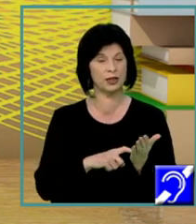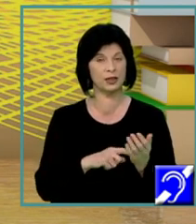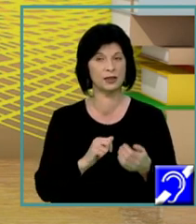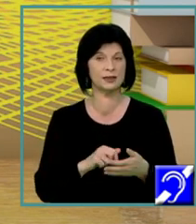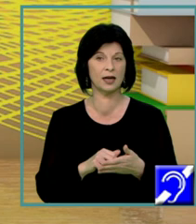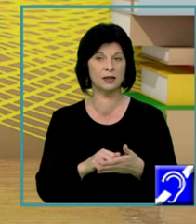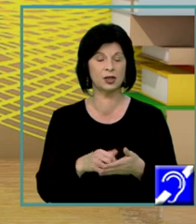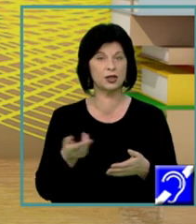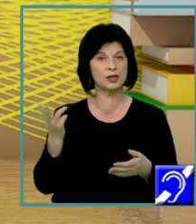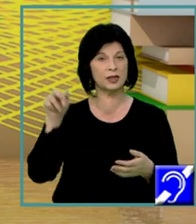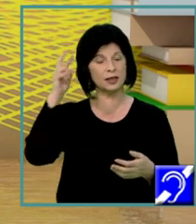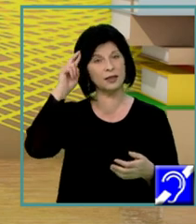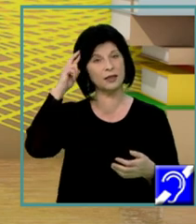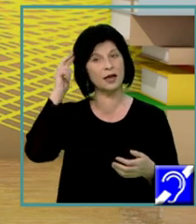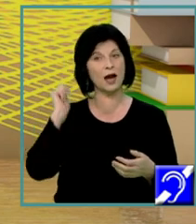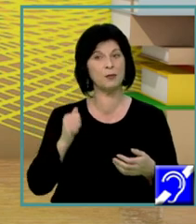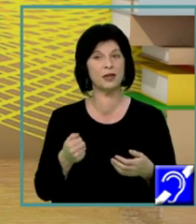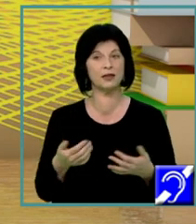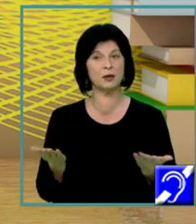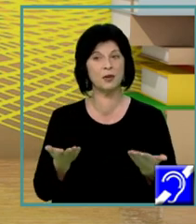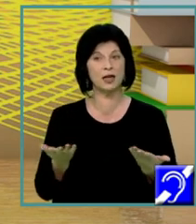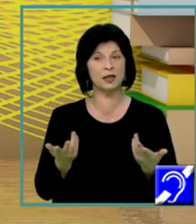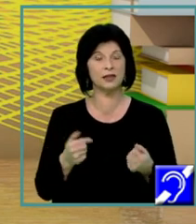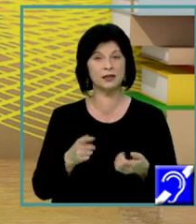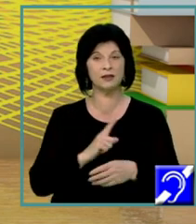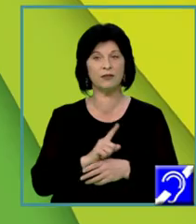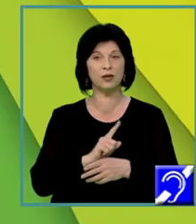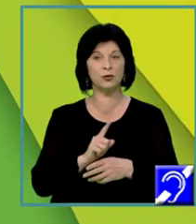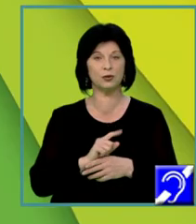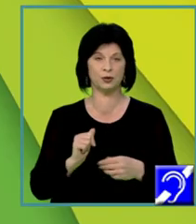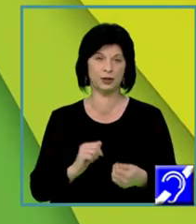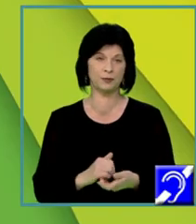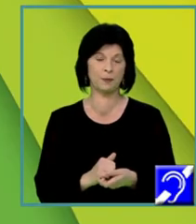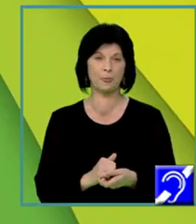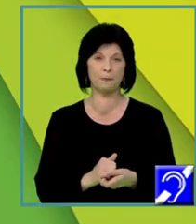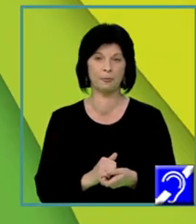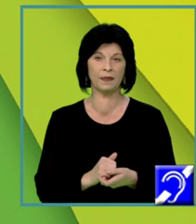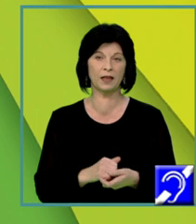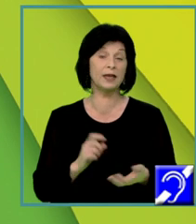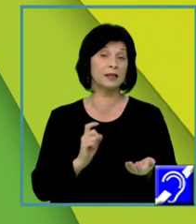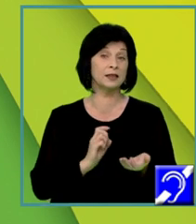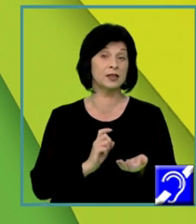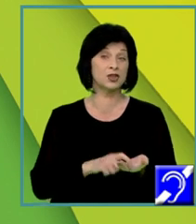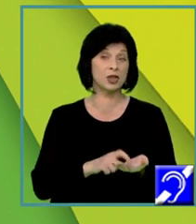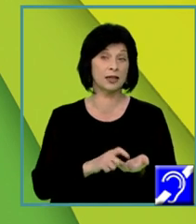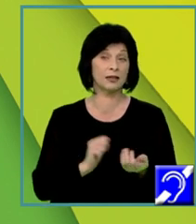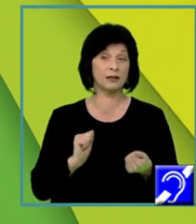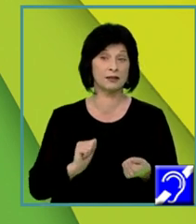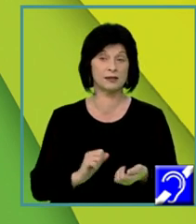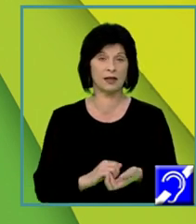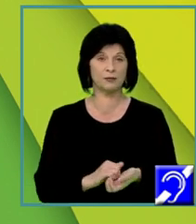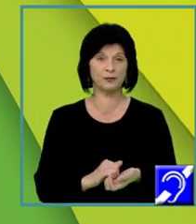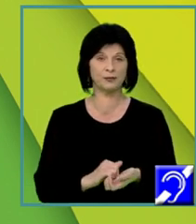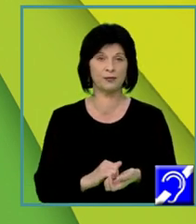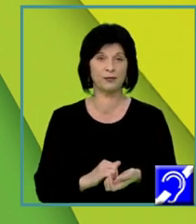recapitulativ, câteva aspecte legate de partea teoretică. Cerința sună astfel. Redactează un